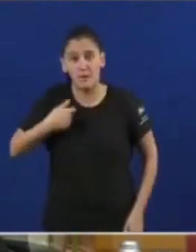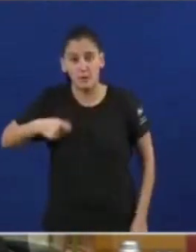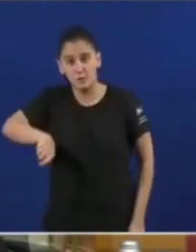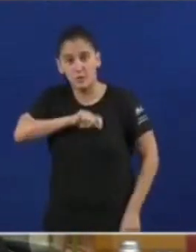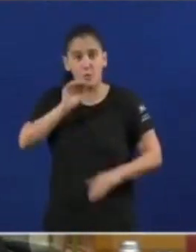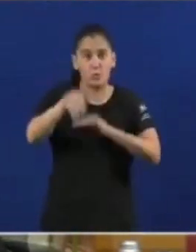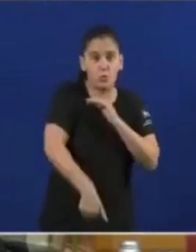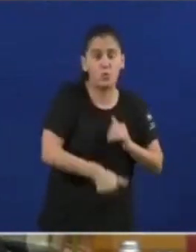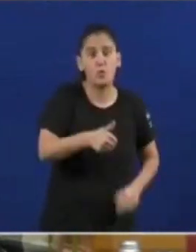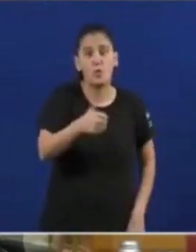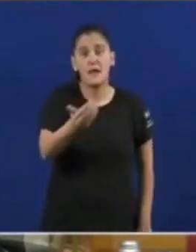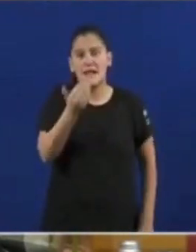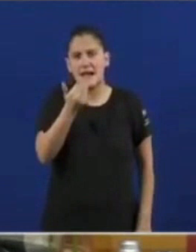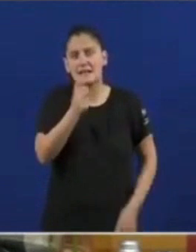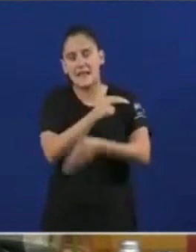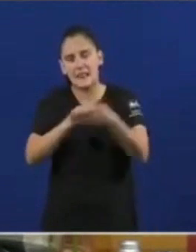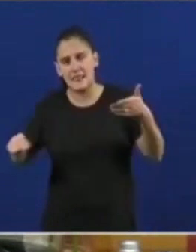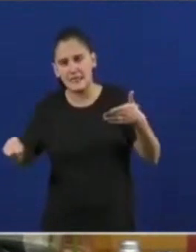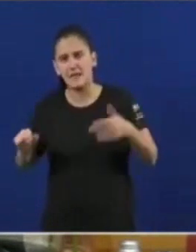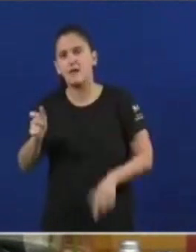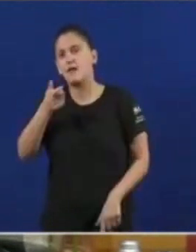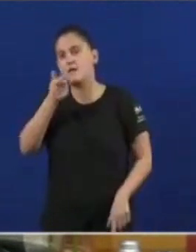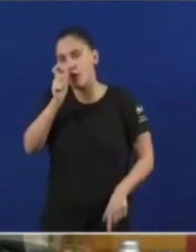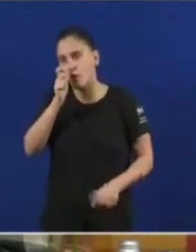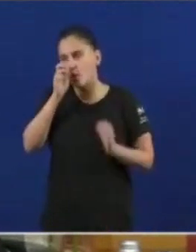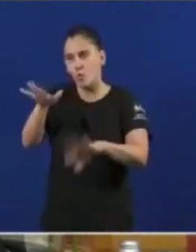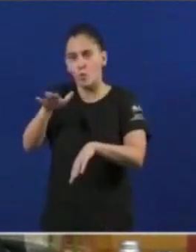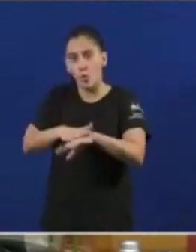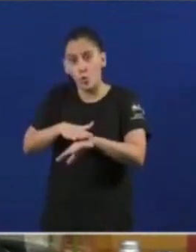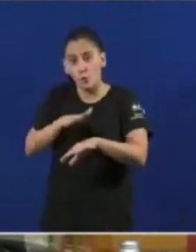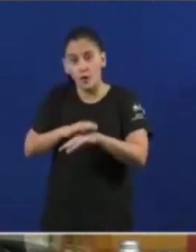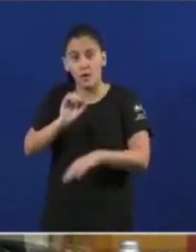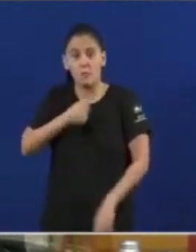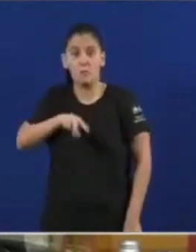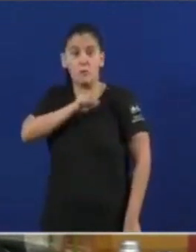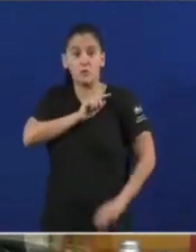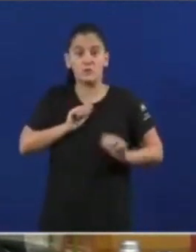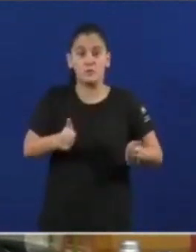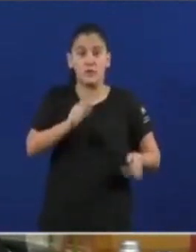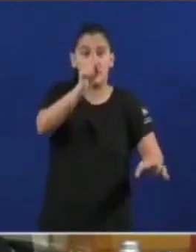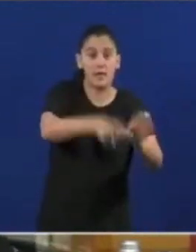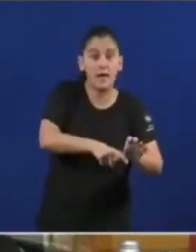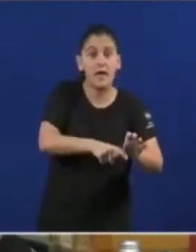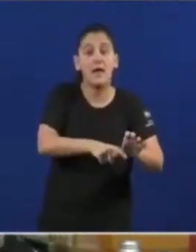galegas. Feijó culpa a Vox da entrada do BNG no Congreso.